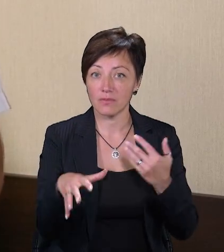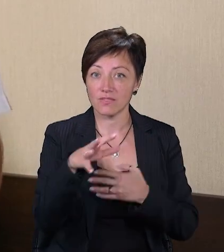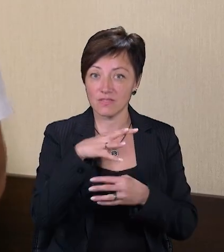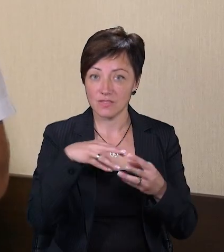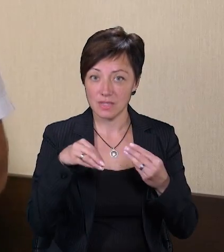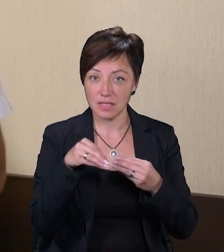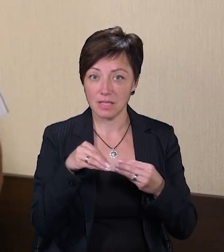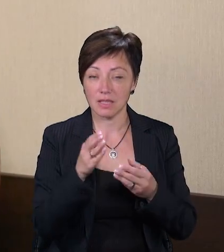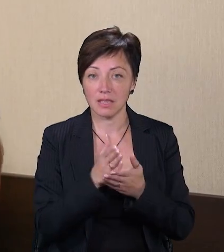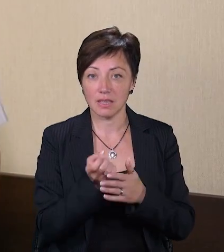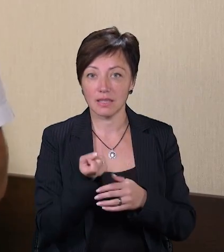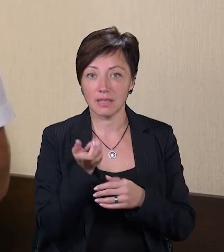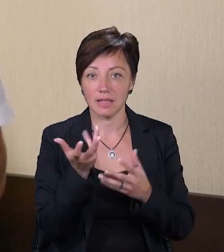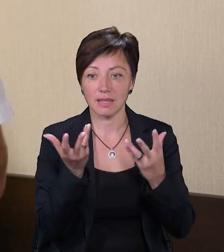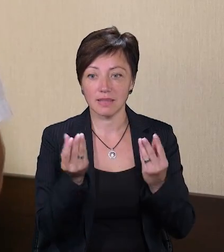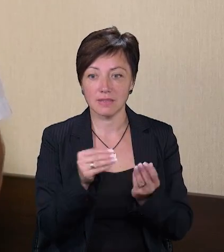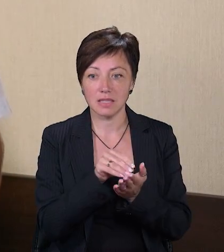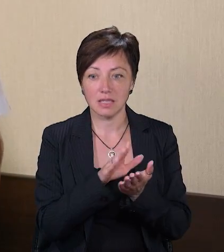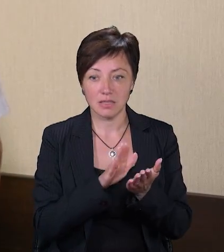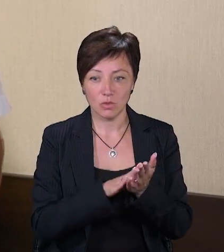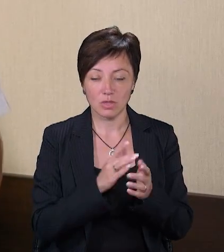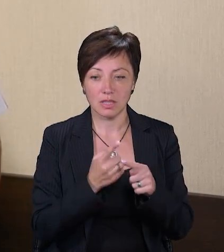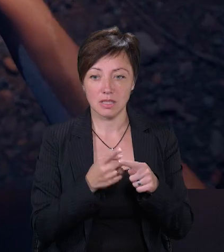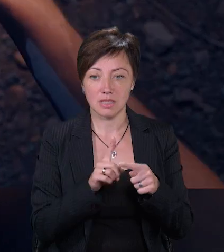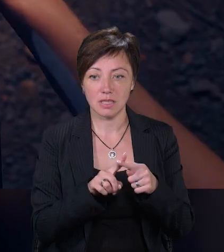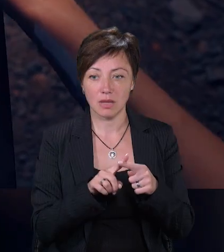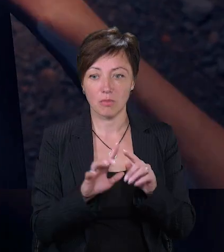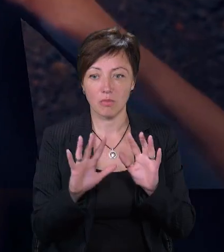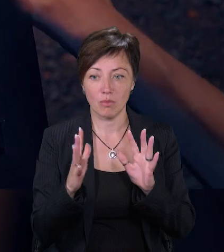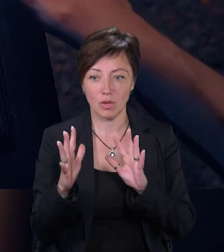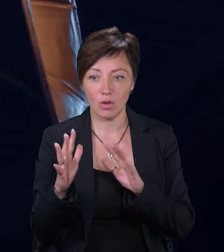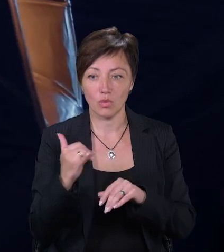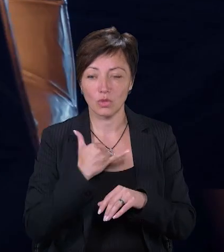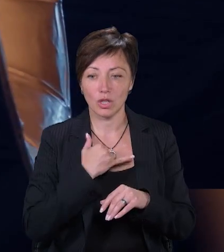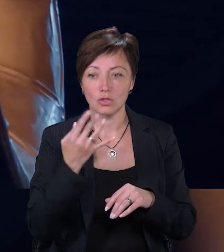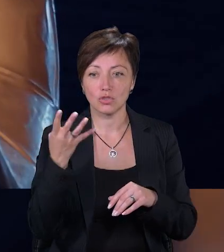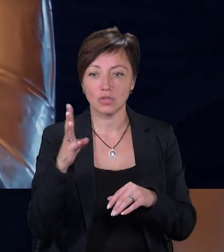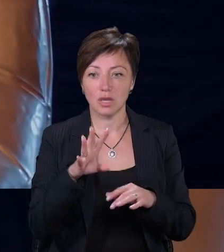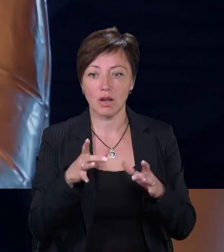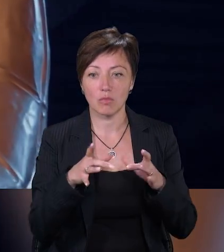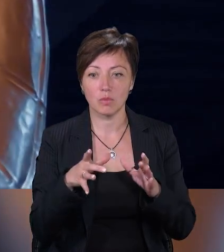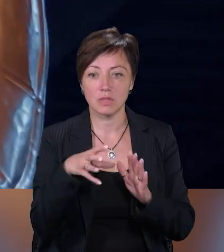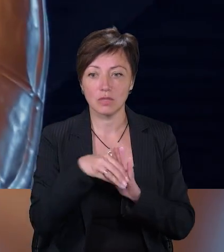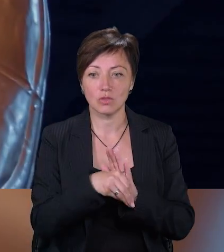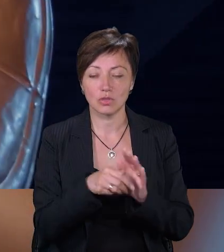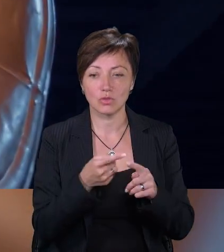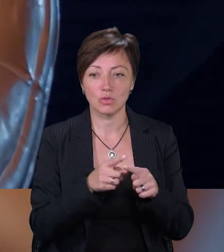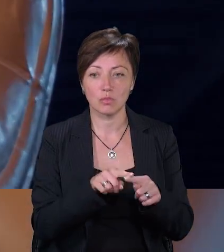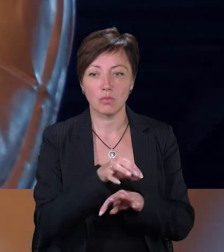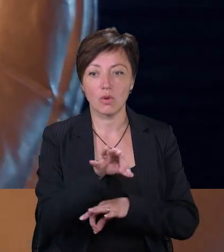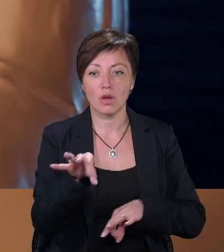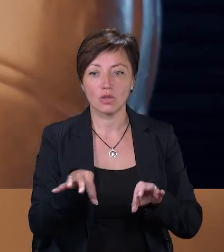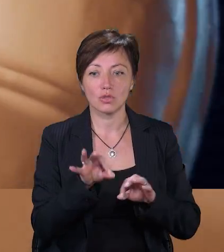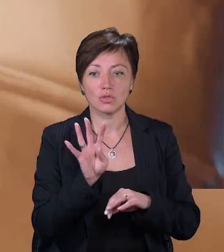є ще декілька днів, зареєструйтесь на цей крутий івент. У нас чотири альбоми, а ми залучили до цього проєкту